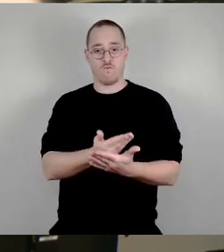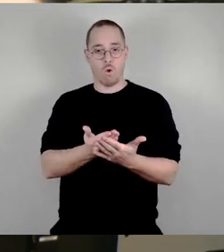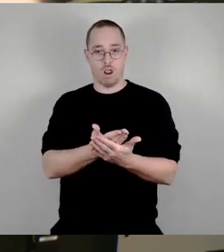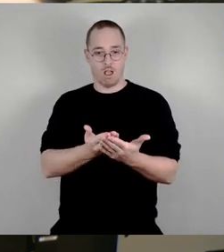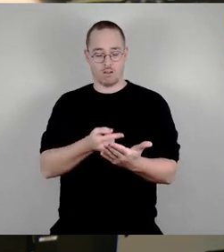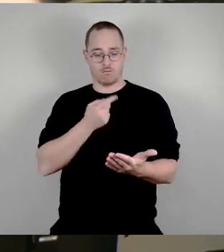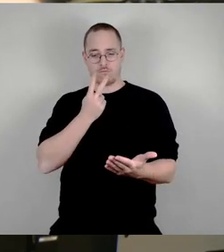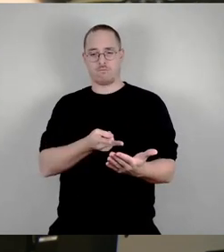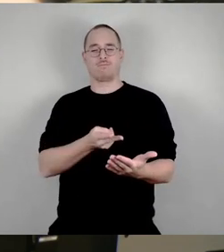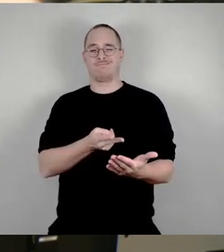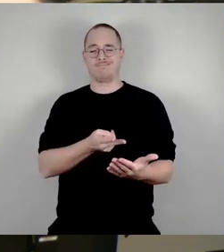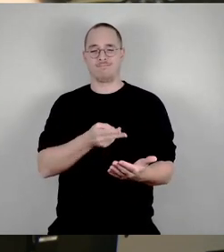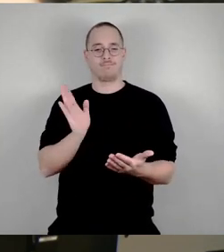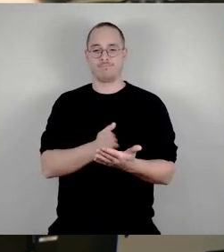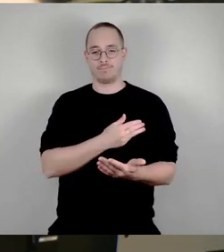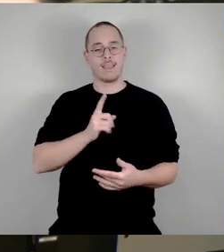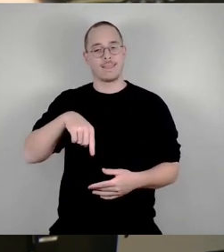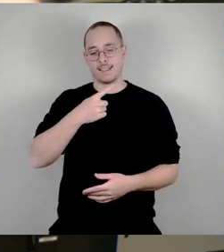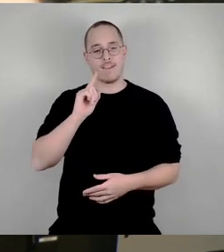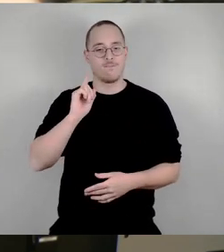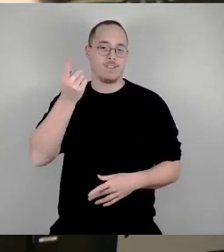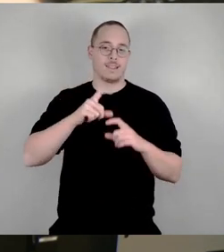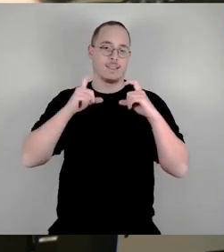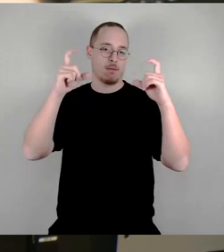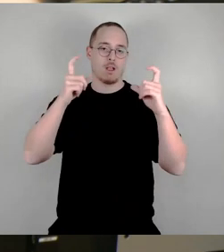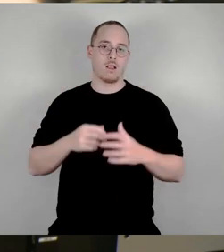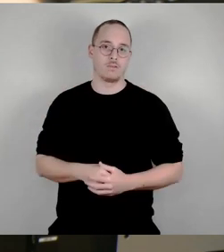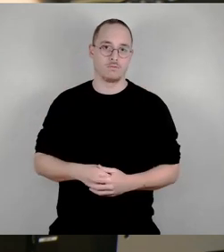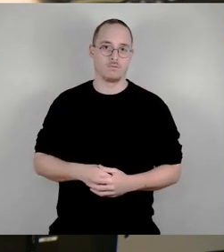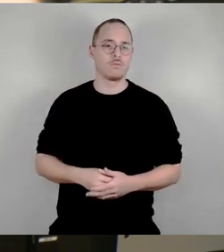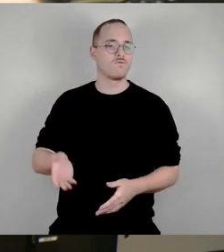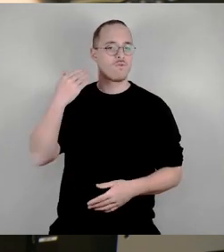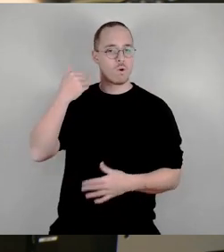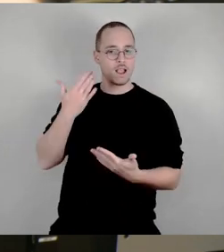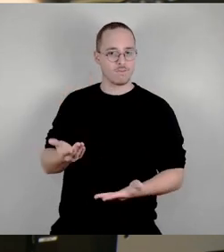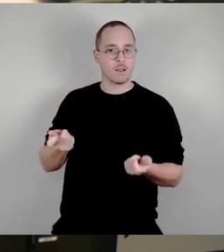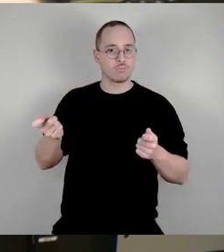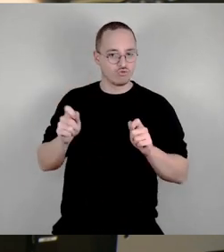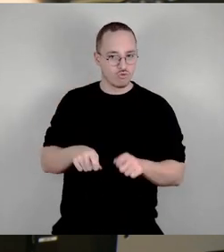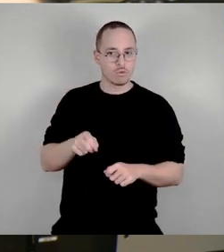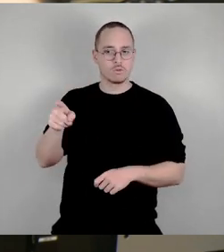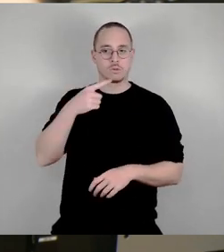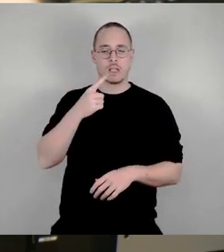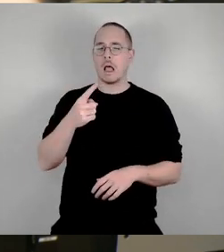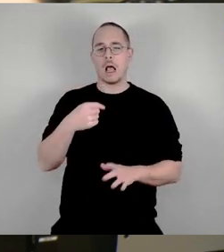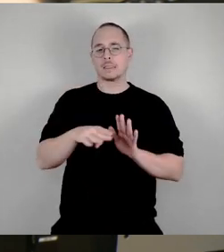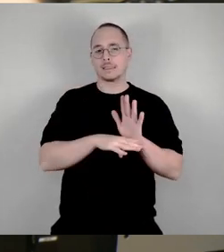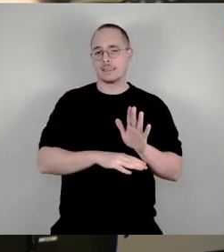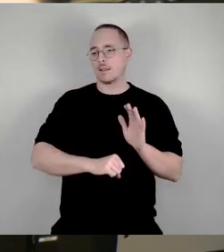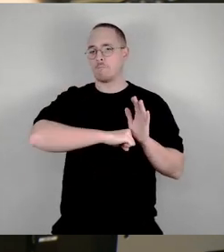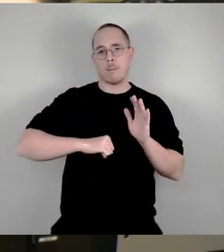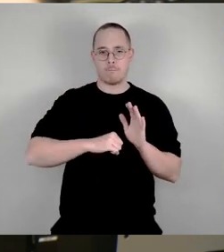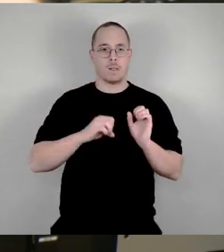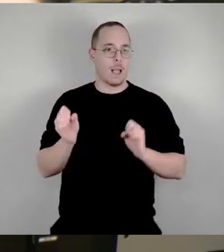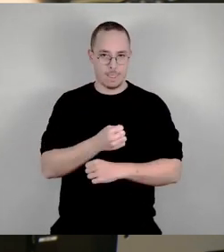Beschluss war ja angeblich, wie schon der Herr Kühn gesagt hat, gesetzeswidrig, wo man sagen muss, es gibt bei uns Städte, wo die